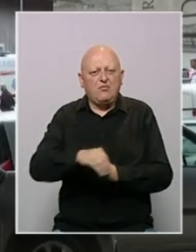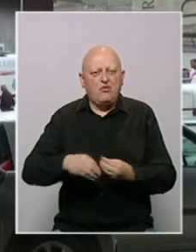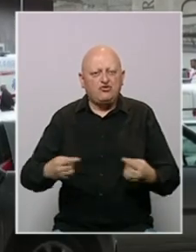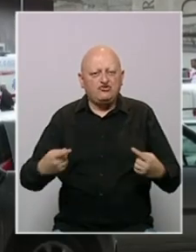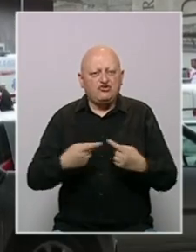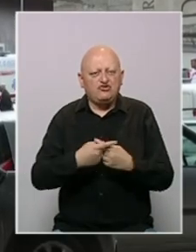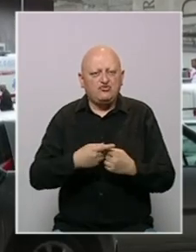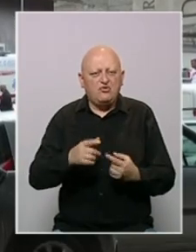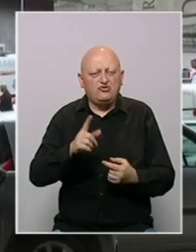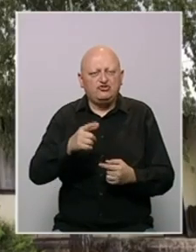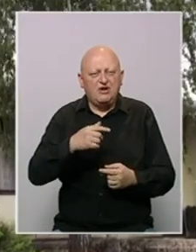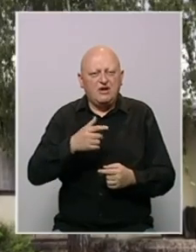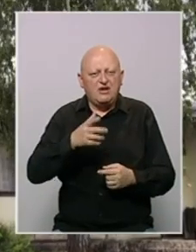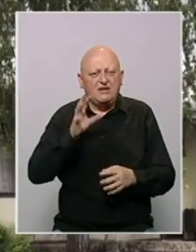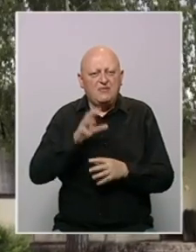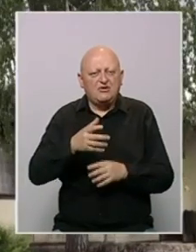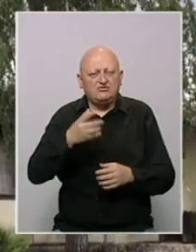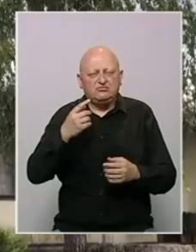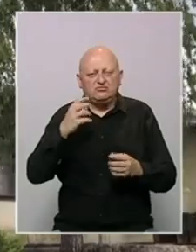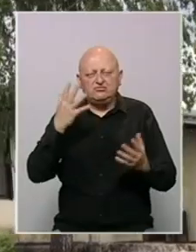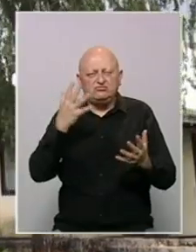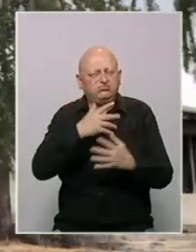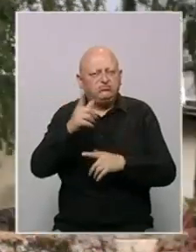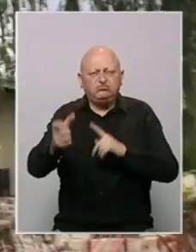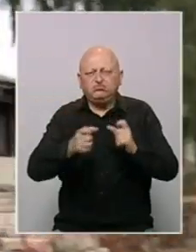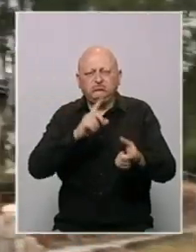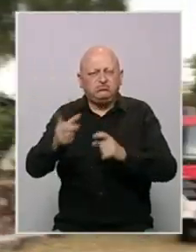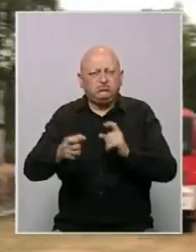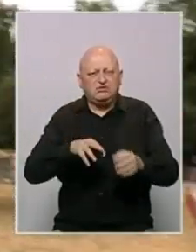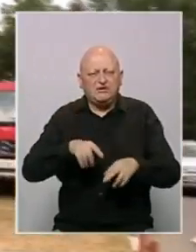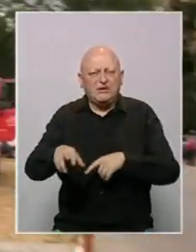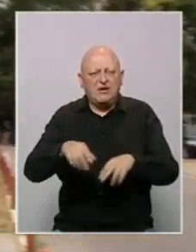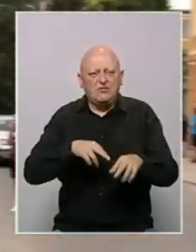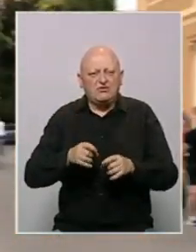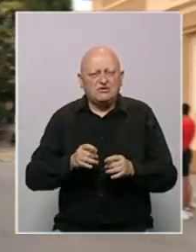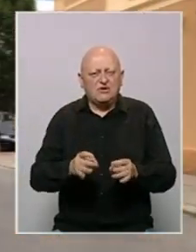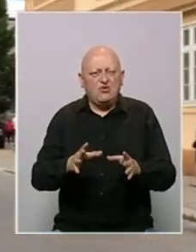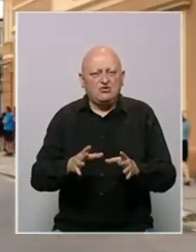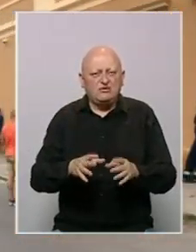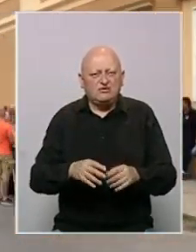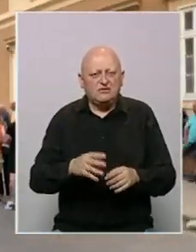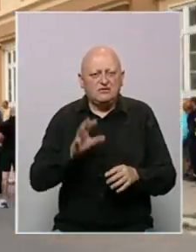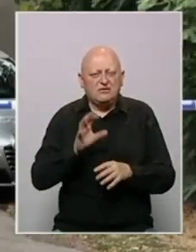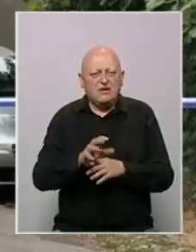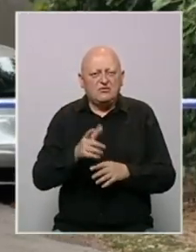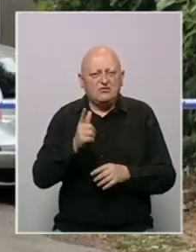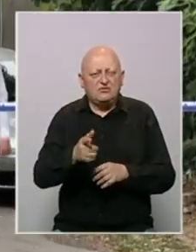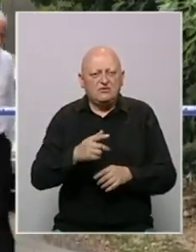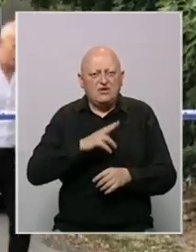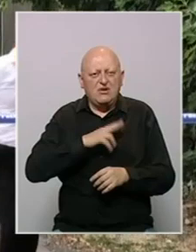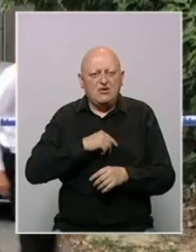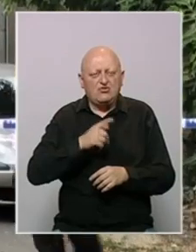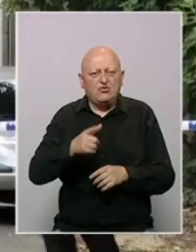prethodio porodični sukob, nakon čega je napadač nasumice pucao na prolaznike na ulici. Napadač je pucao i na